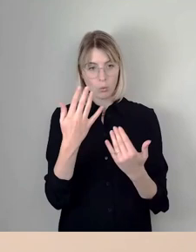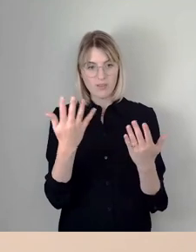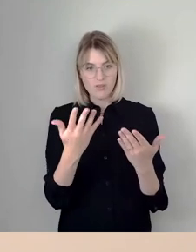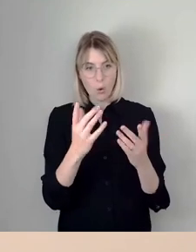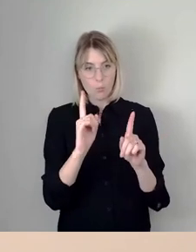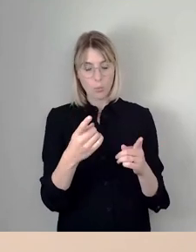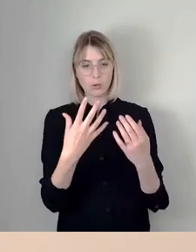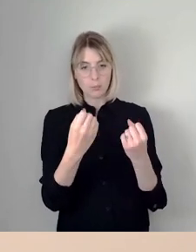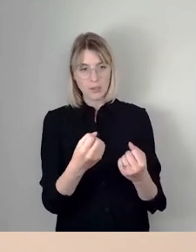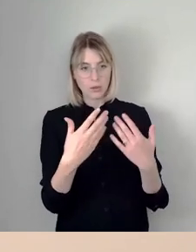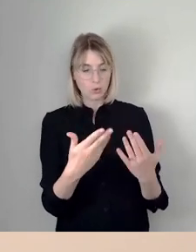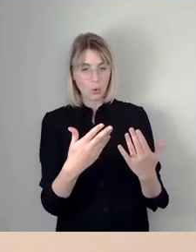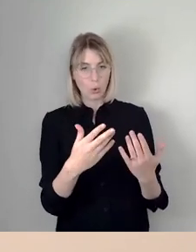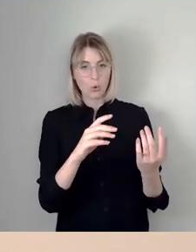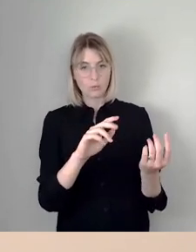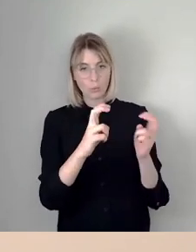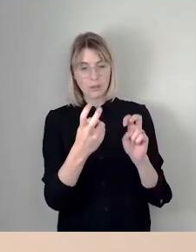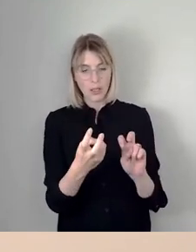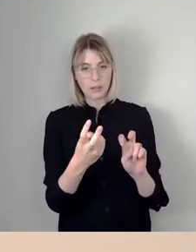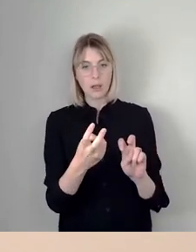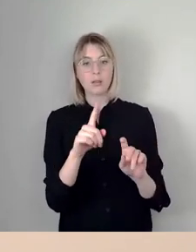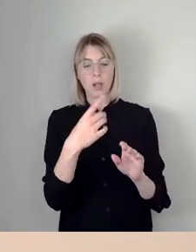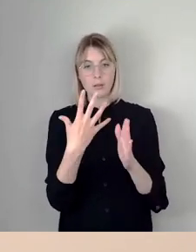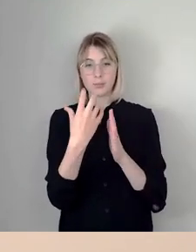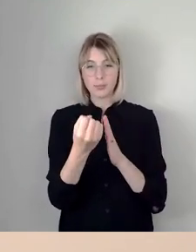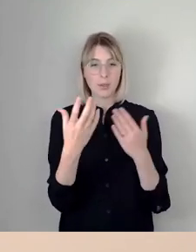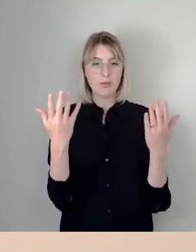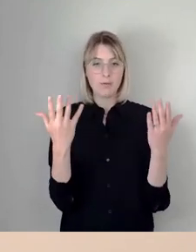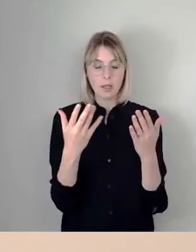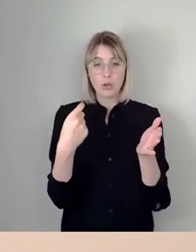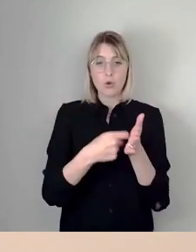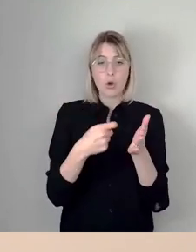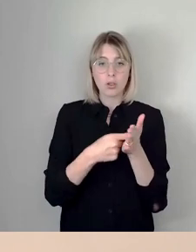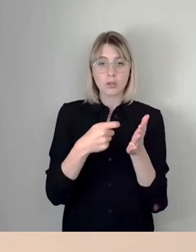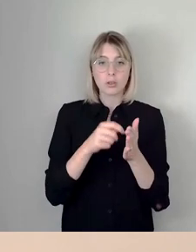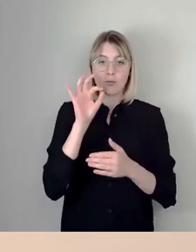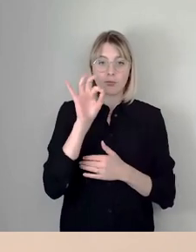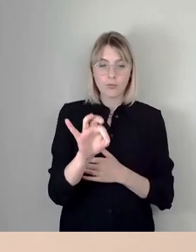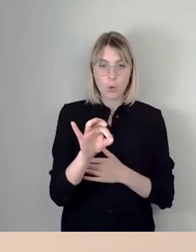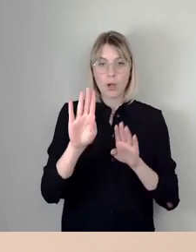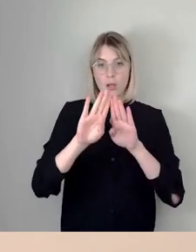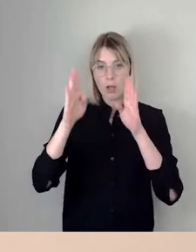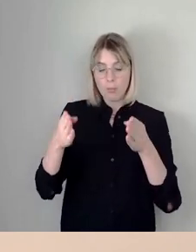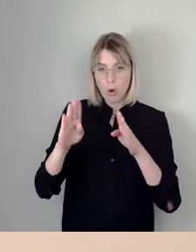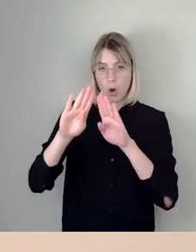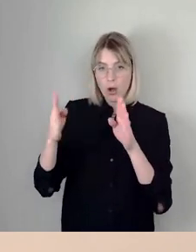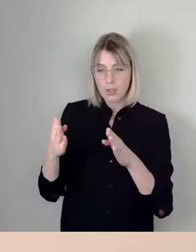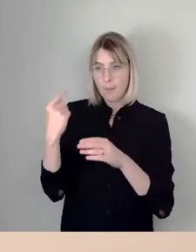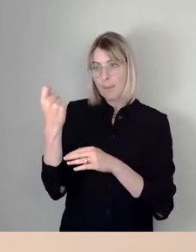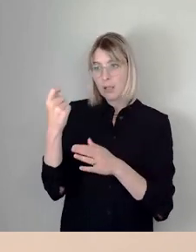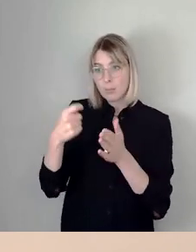dass uns dort die Kosten für die Gebäude in Form der Betriebskosten